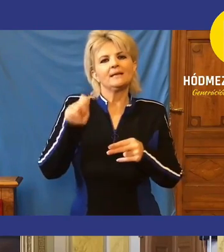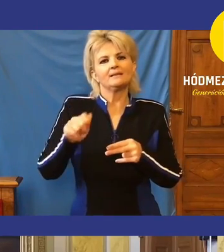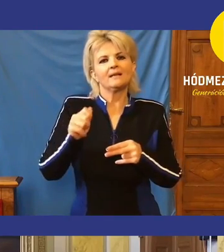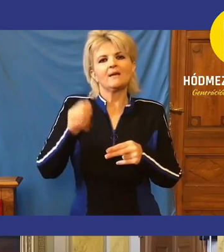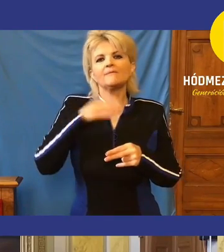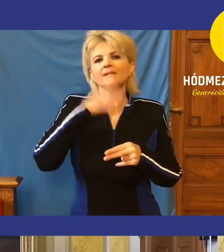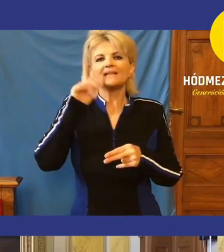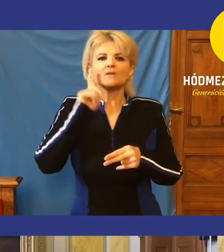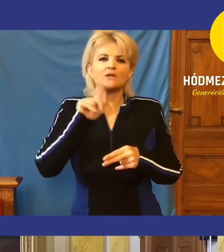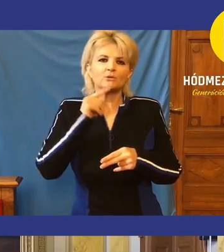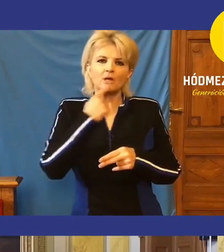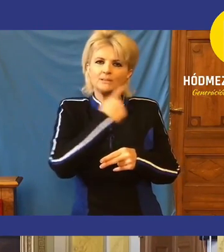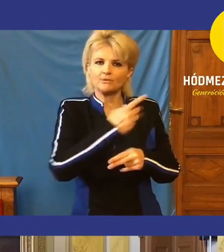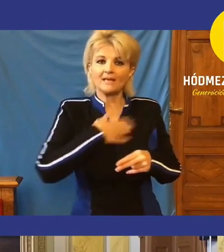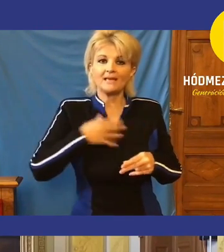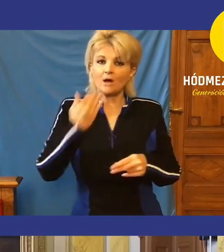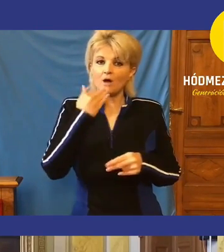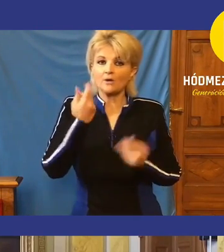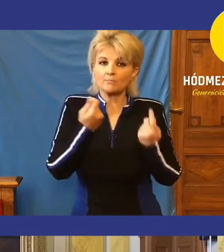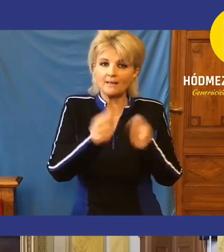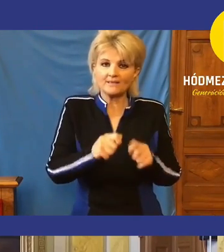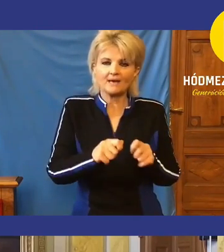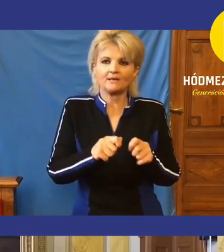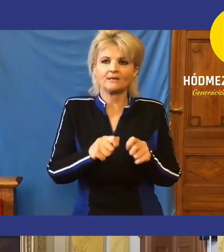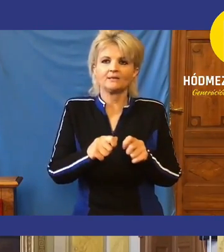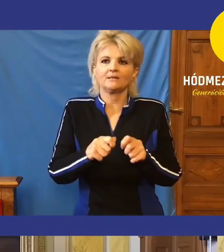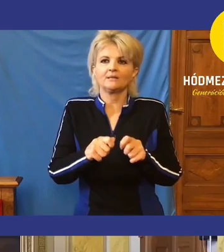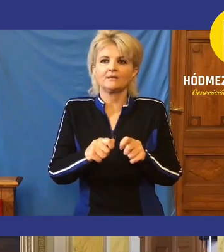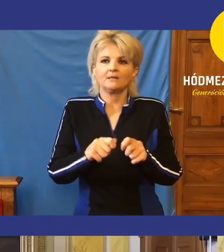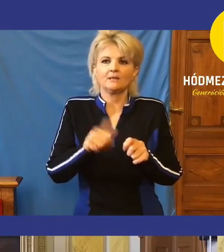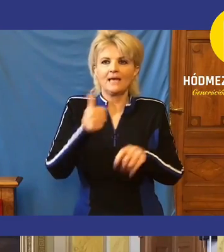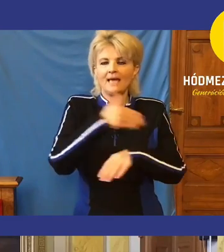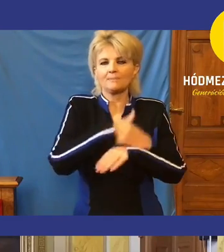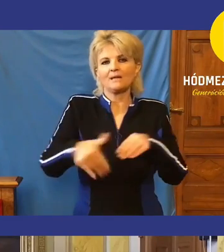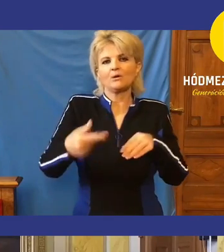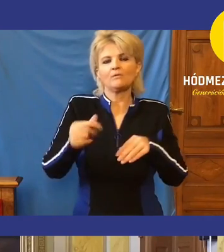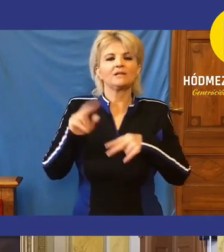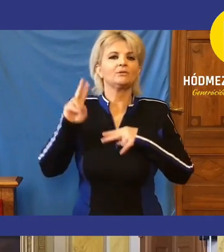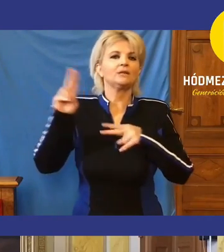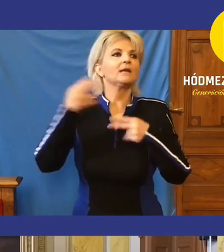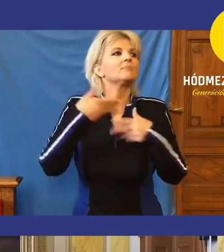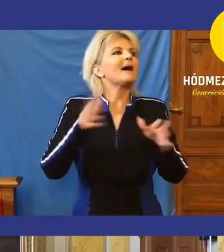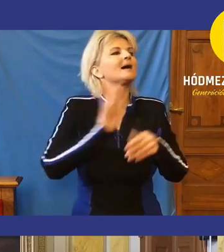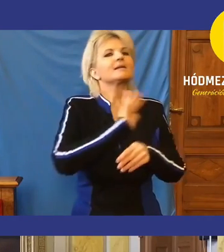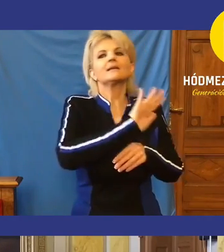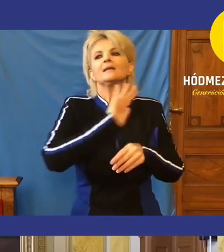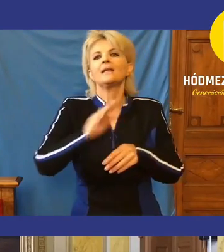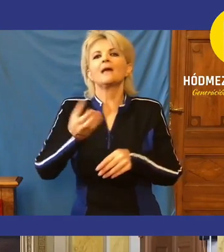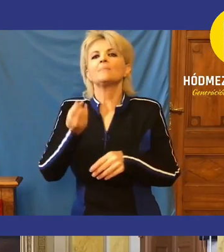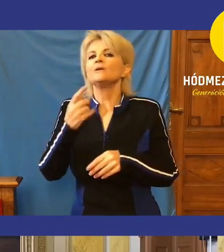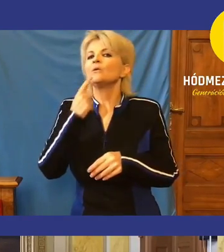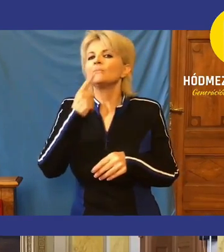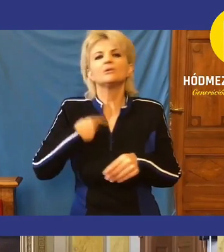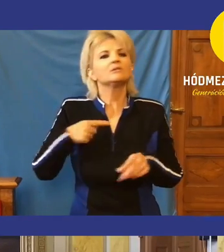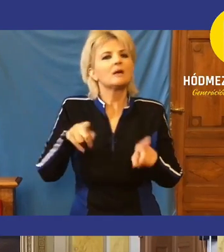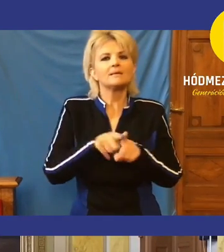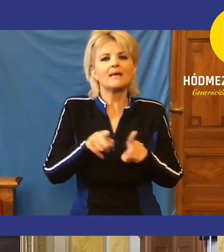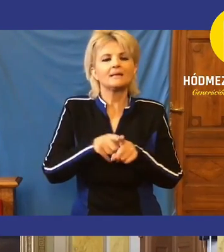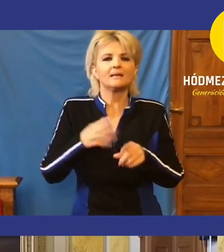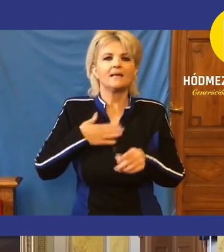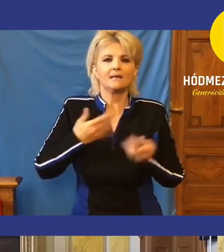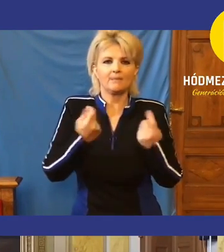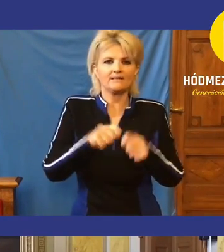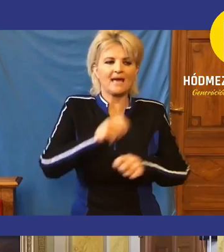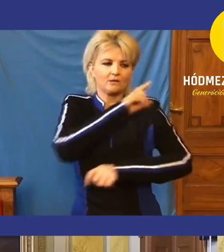hazudott, amikor azt mondta, hogy én be akarnék záratni, hogy bármikor olyat mondtam volna. Egy millió forintot ígértem bárkinek, mutassák már be, mikor mondtam ilyet, hogy én